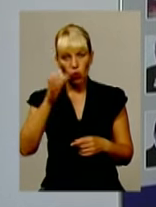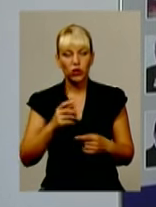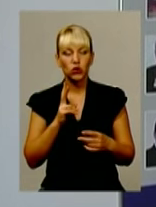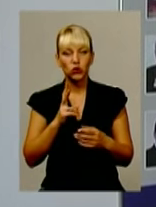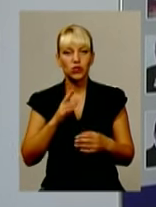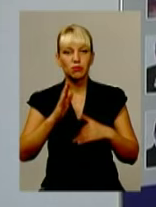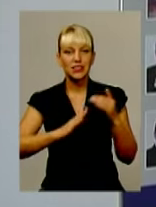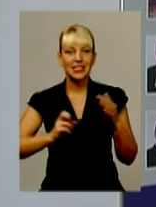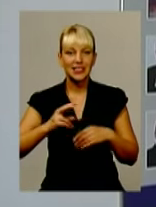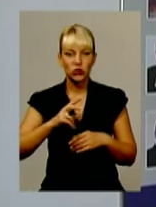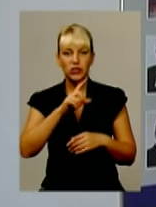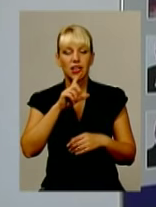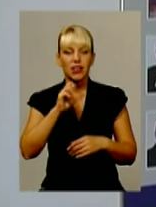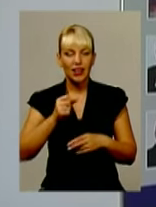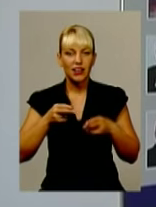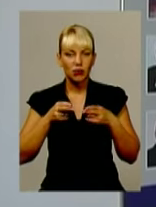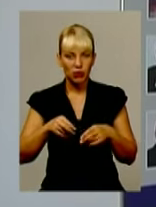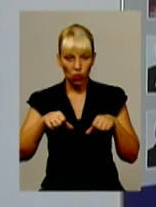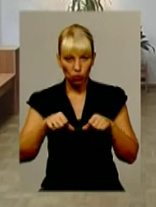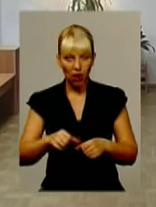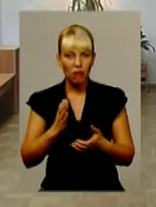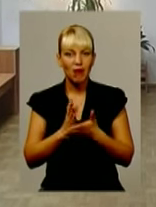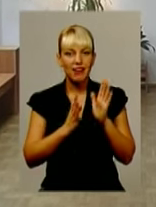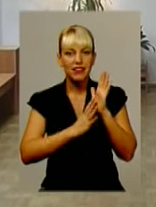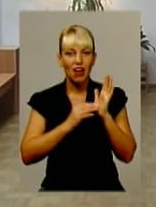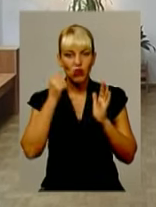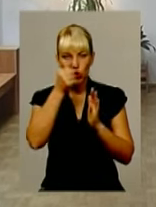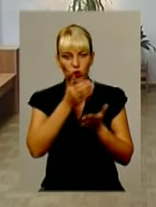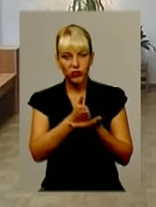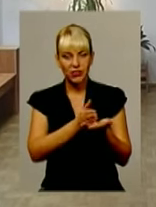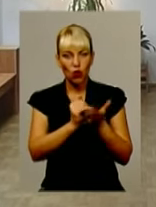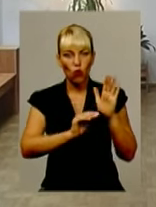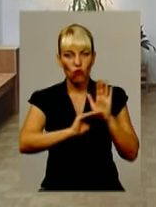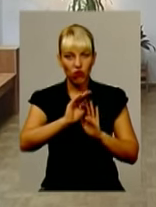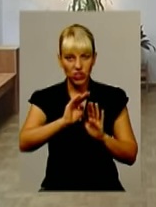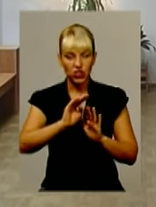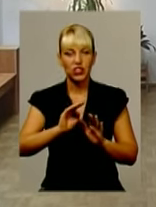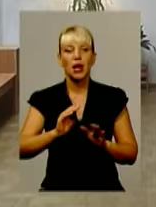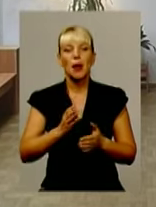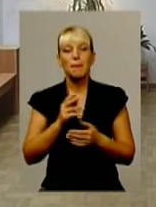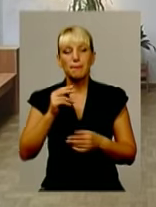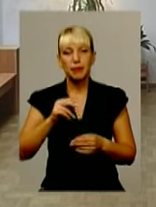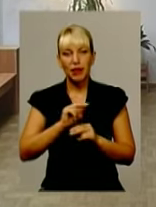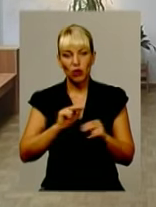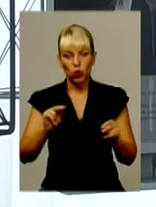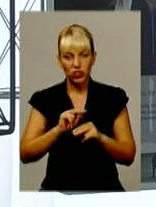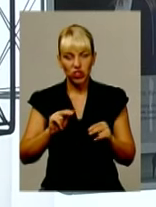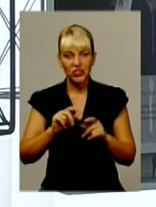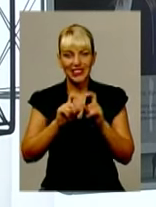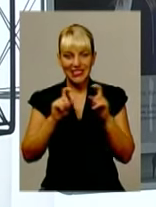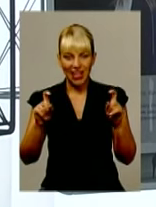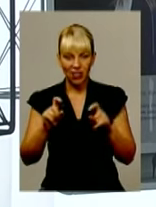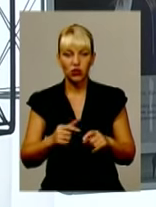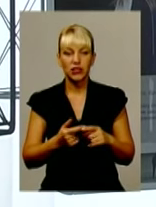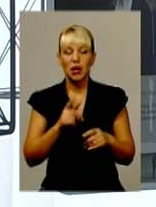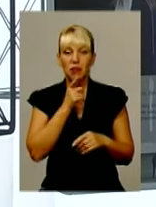років стажу педагогічної роботи у вищих навчальних закладах, з яких 6 працює у Хмельницькому університеті управління та права. Під час своєї